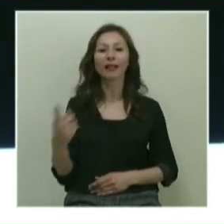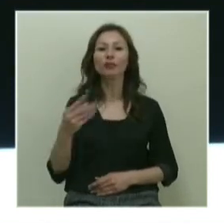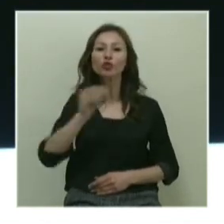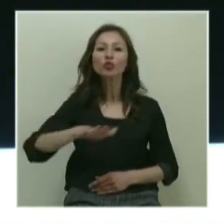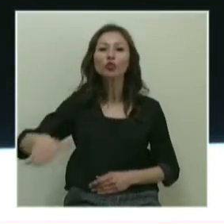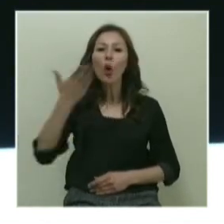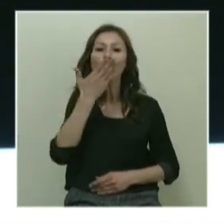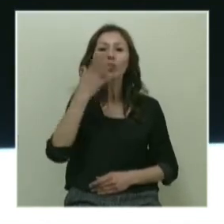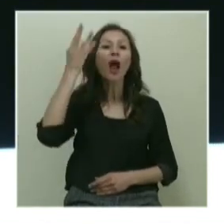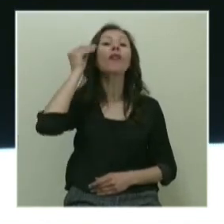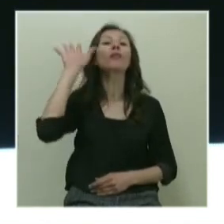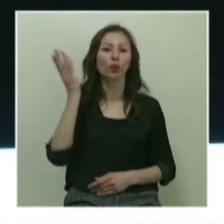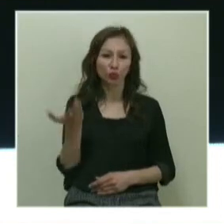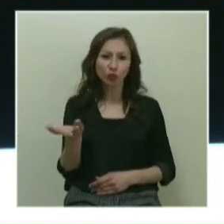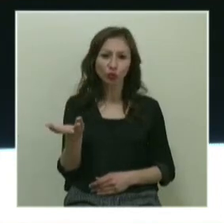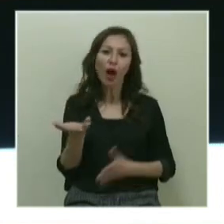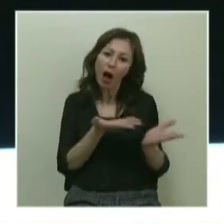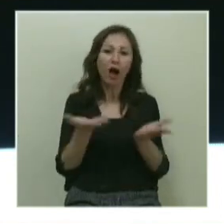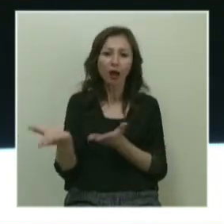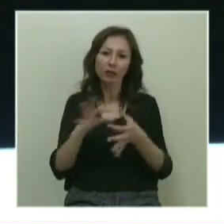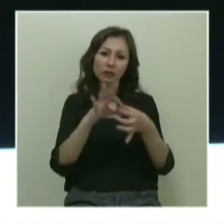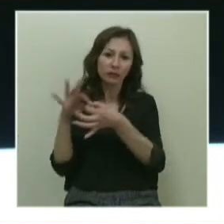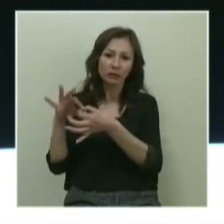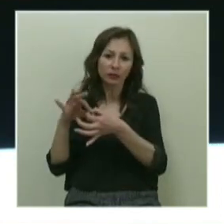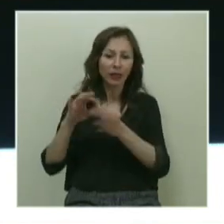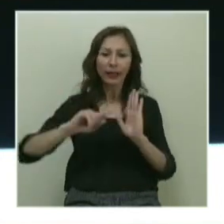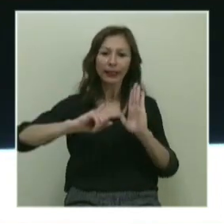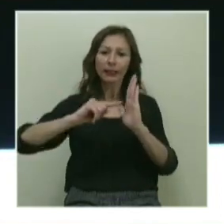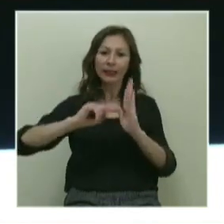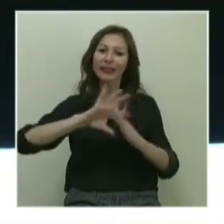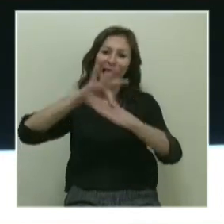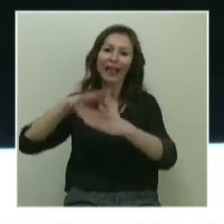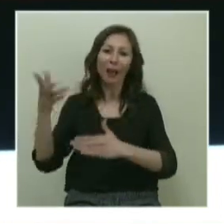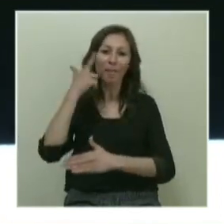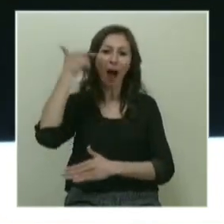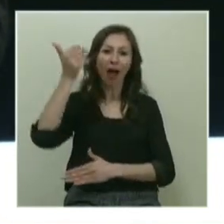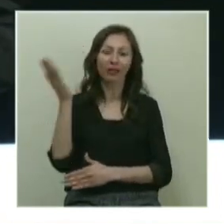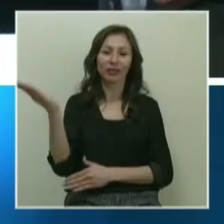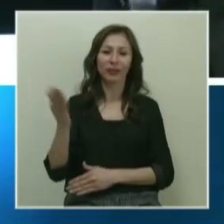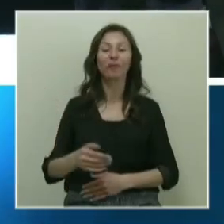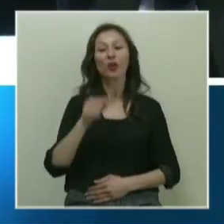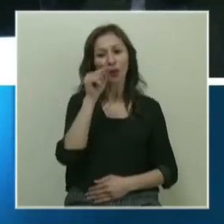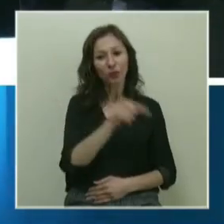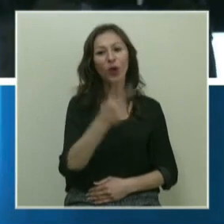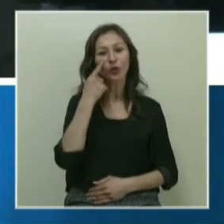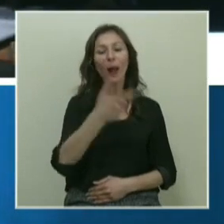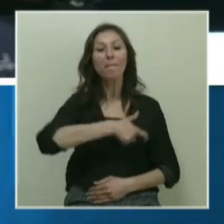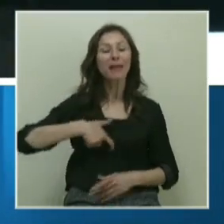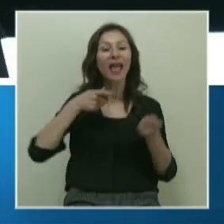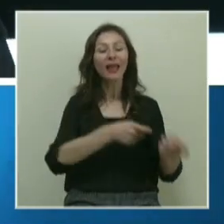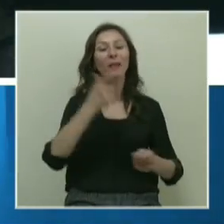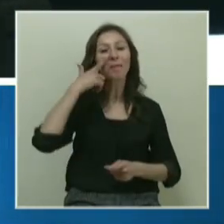çocuklar okuduklarını anlamıyorlarmış. Aha işte bunun da delili bakan. Şimdi, bunun üzerine Milli Eğitim